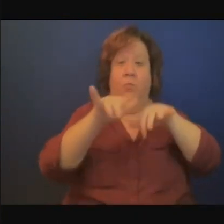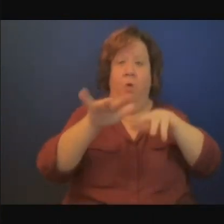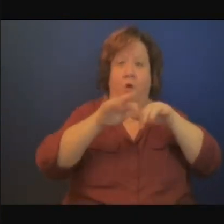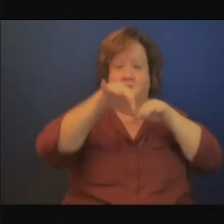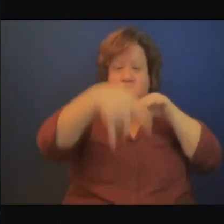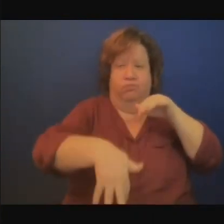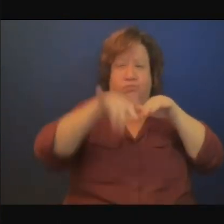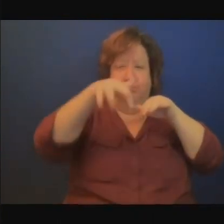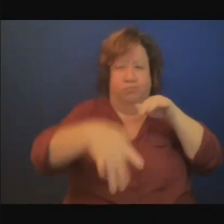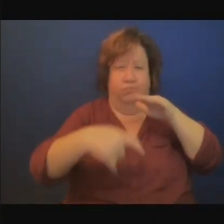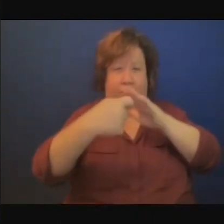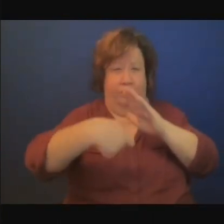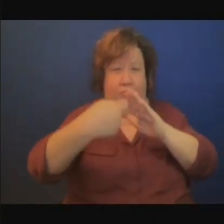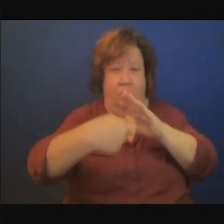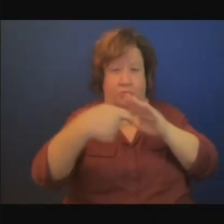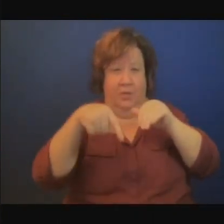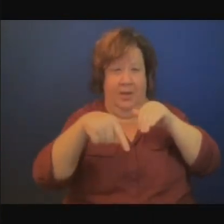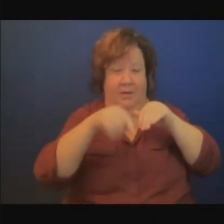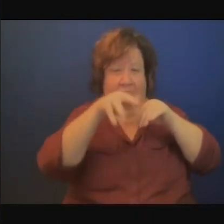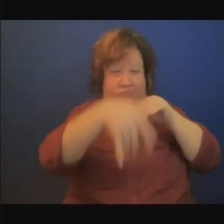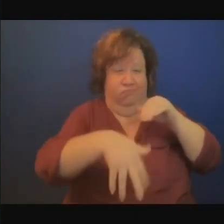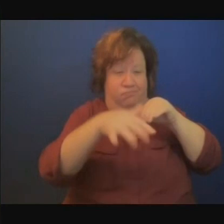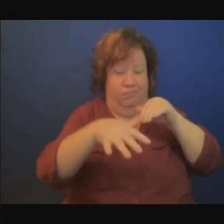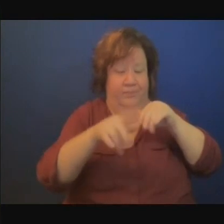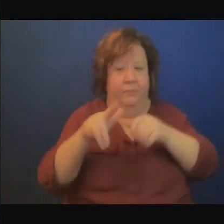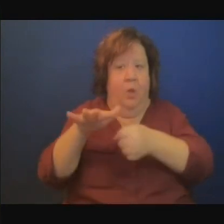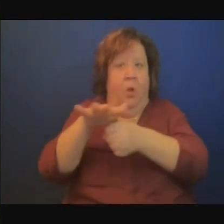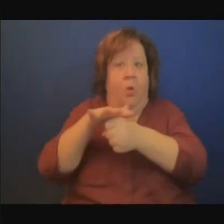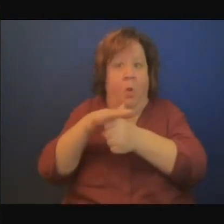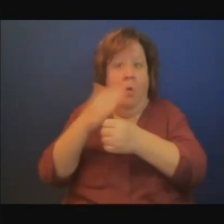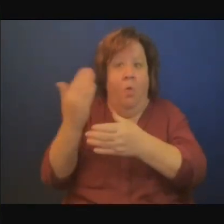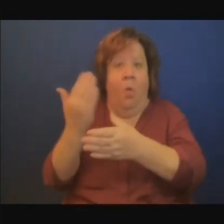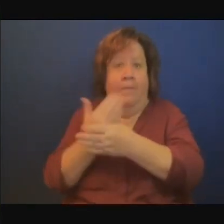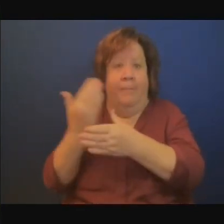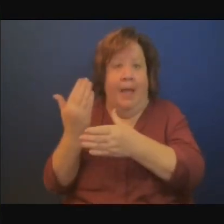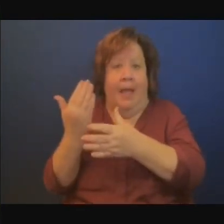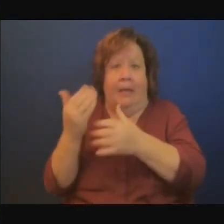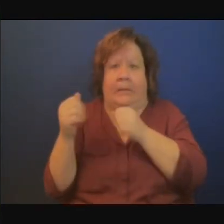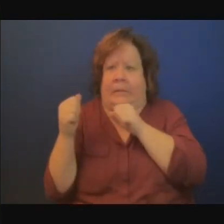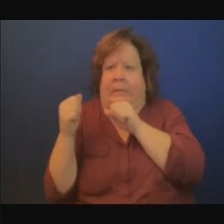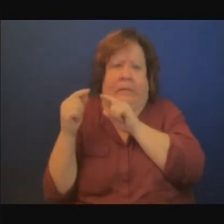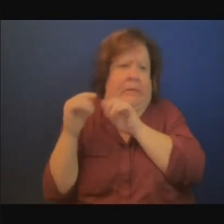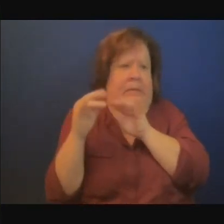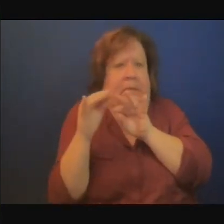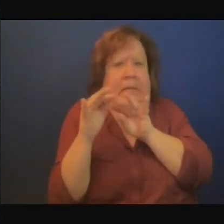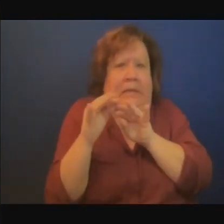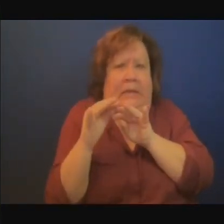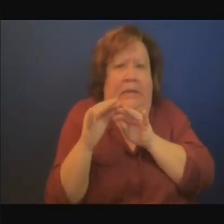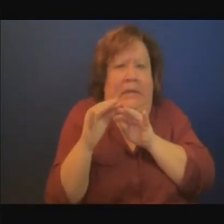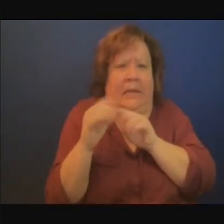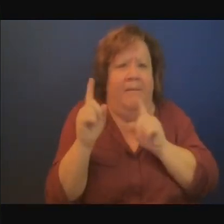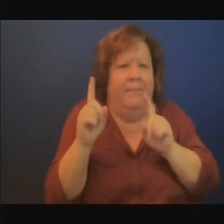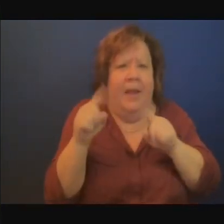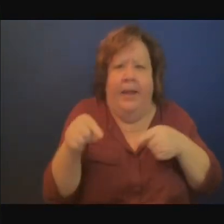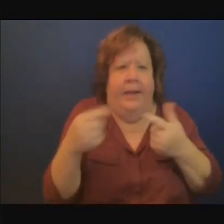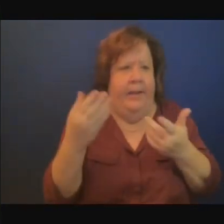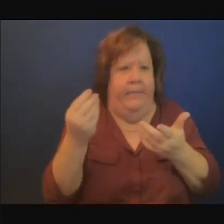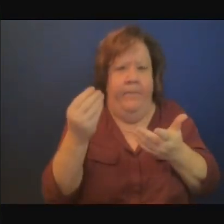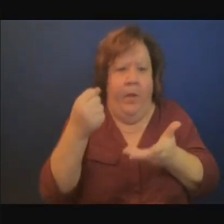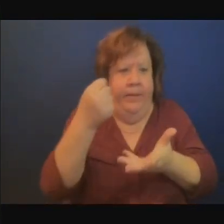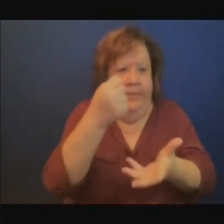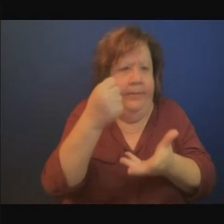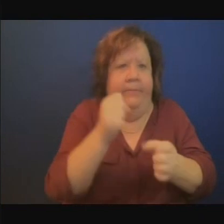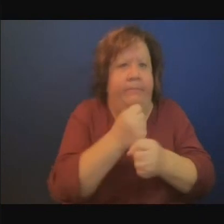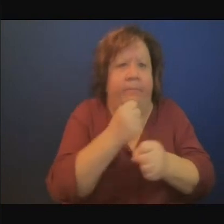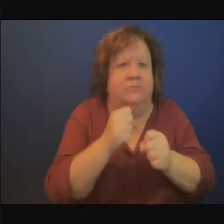locales du fait des règlements ne peuvent pas prêter pendant plus de 7 ans car il y a des dépôts à court terme et